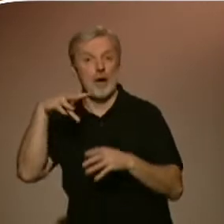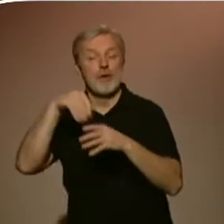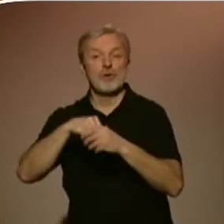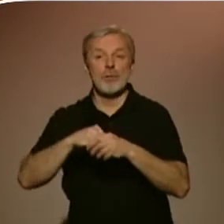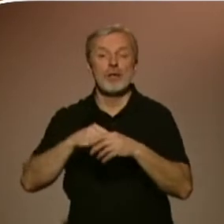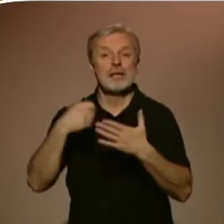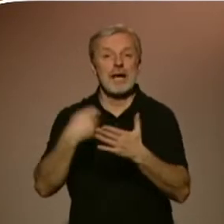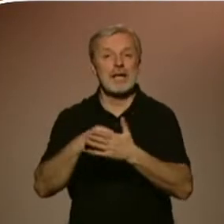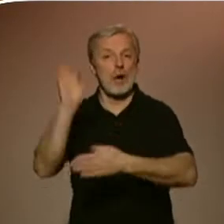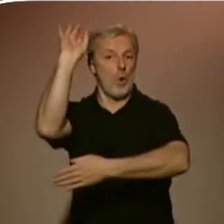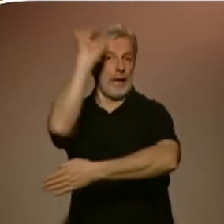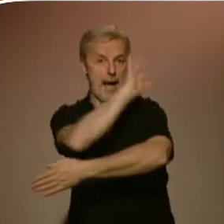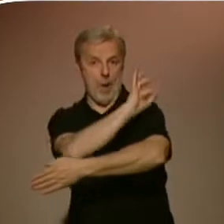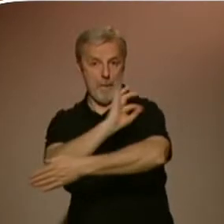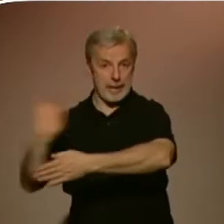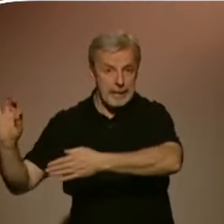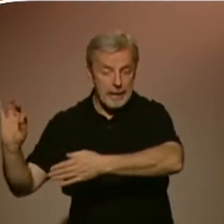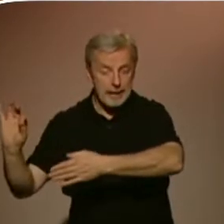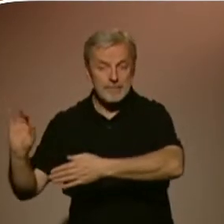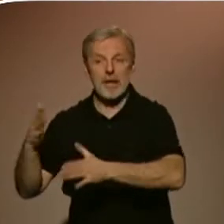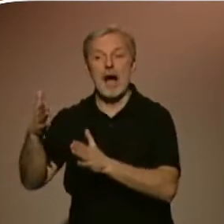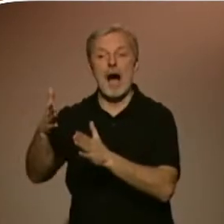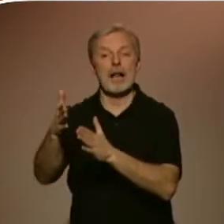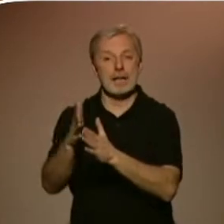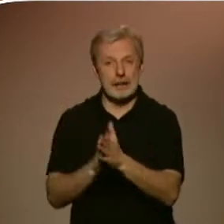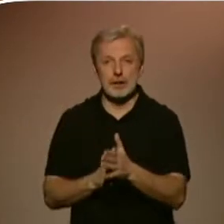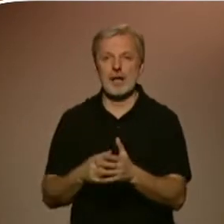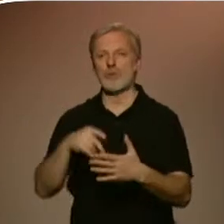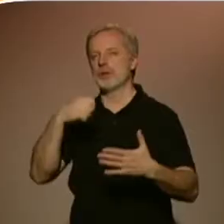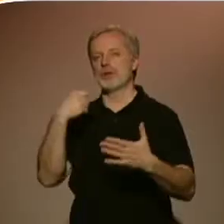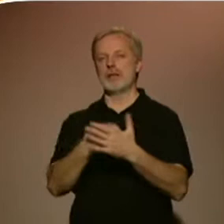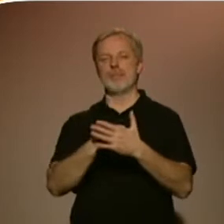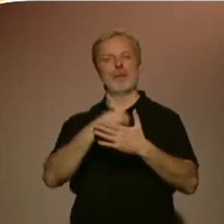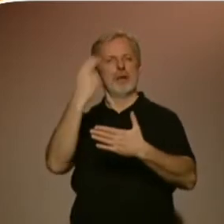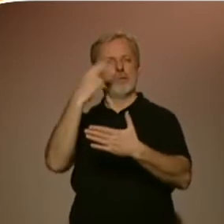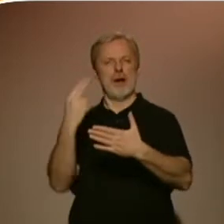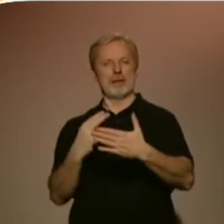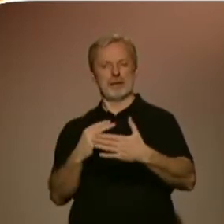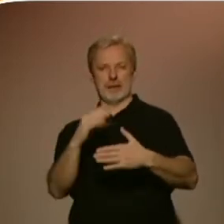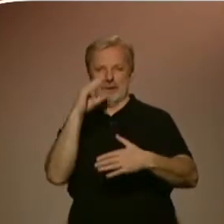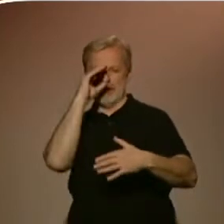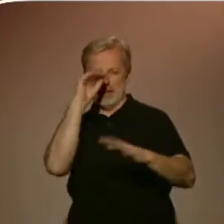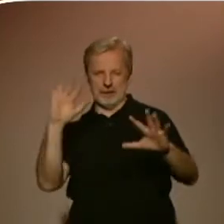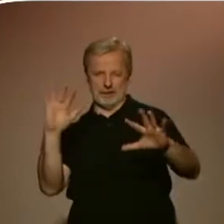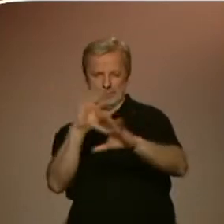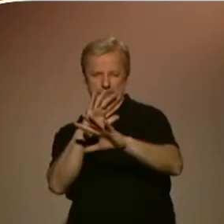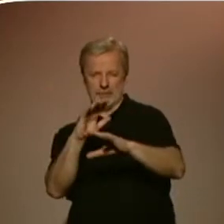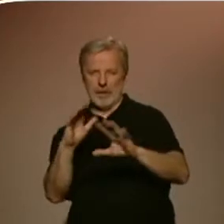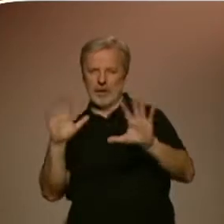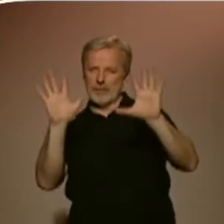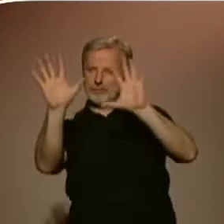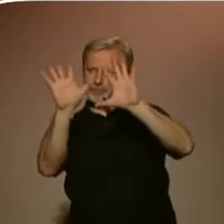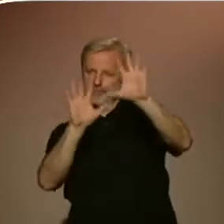tvarů. Ale ten začátečník by se měl naučit takové to malířské vidění, kdy se právě ty geometrické tvary pod tím portrétem představí. Jo,